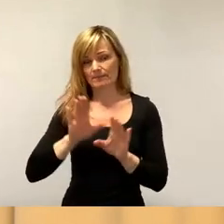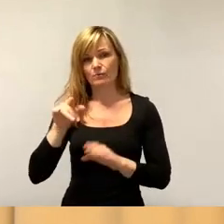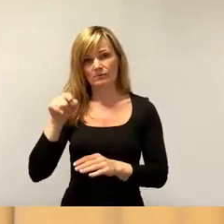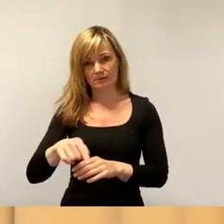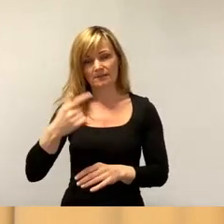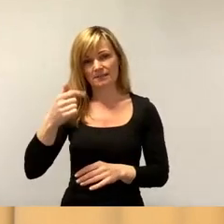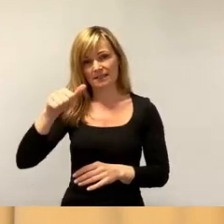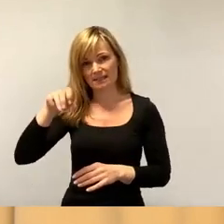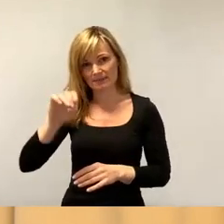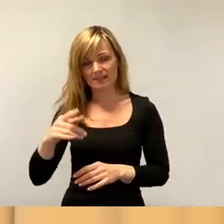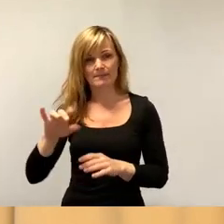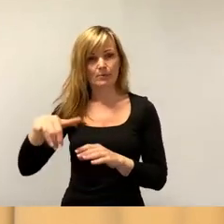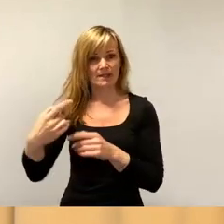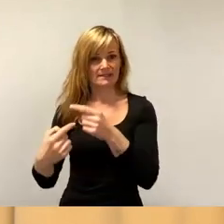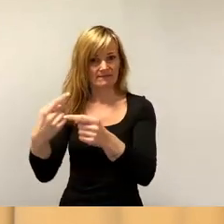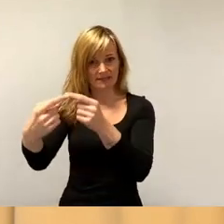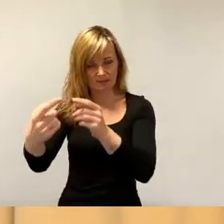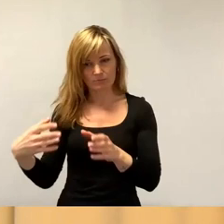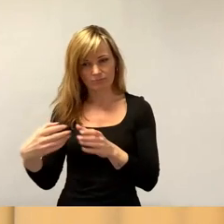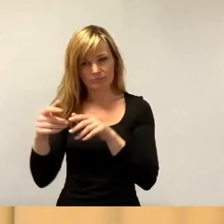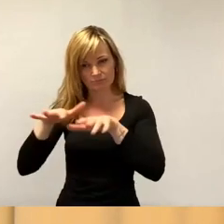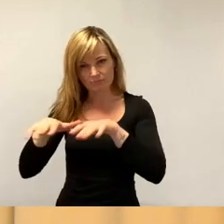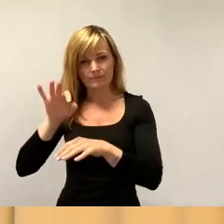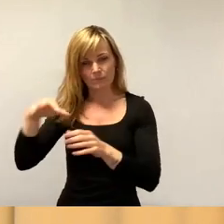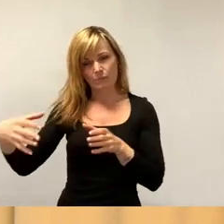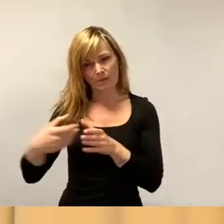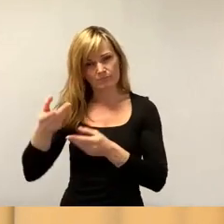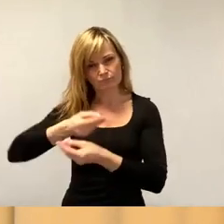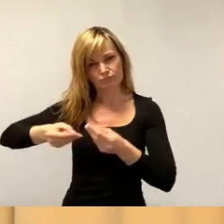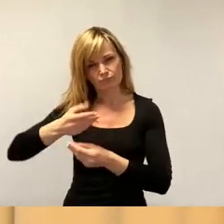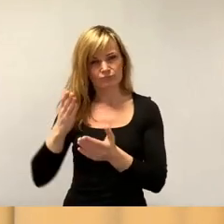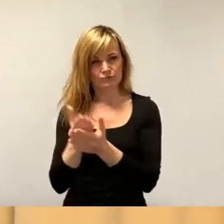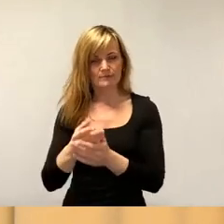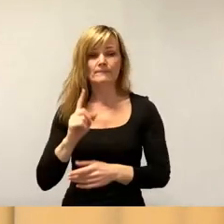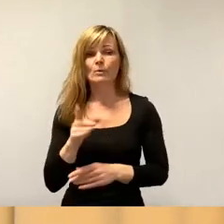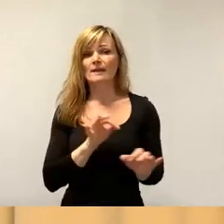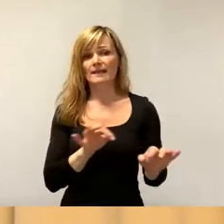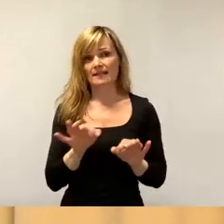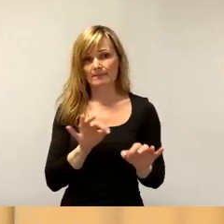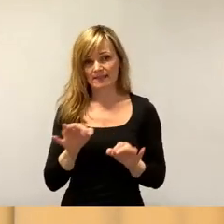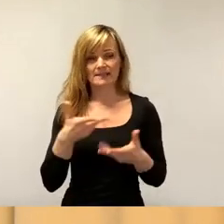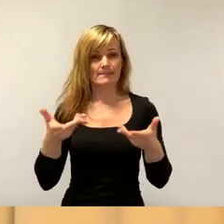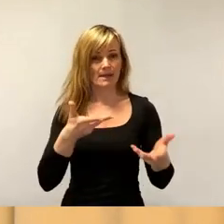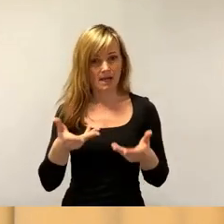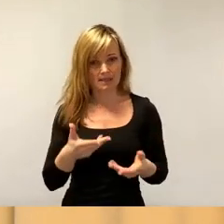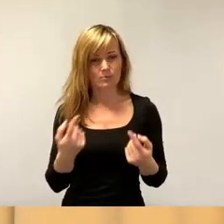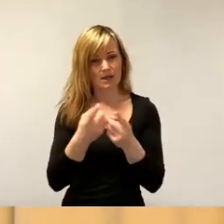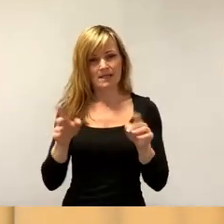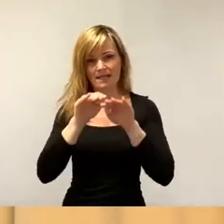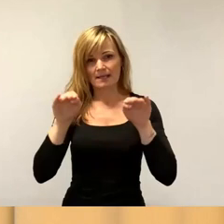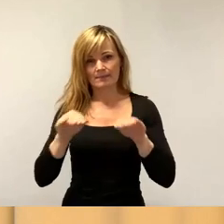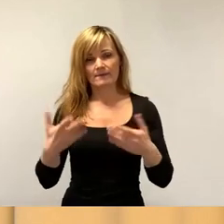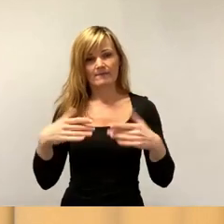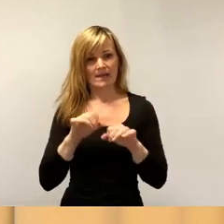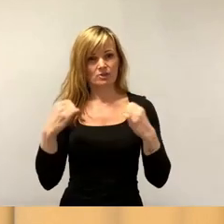und die gesamte Planung entsprechend sich genommen hat. Und es gibt regelmäßige Beratungen mit allen Ebenen des Freistaats, auch durch unseren